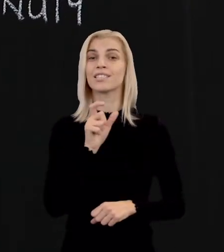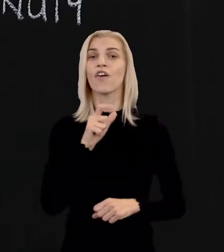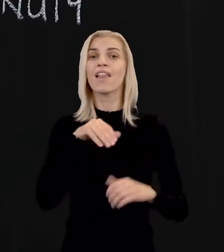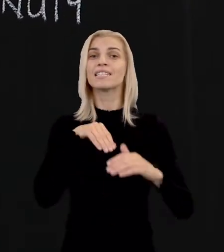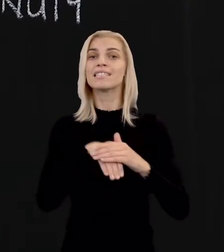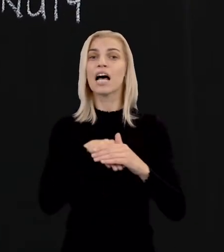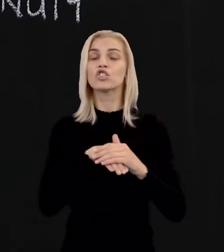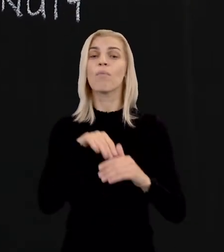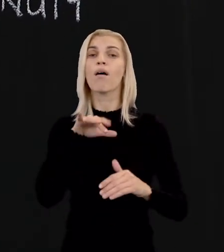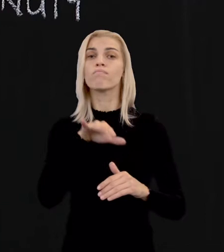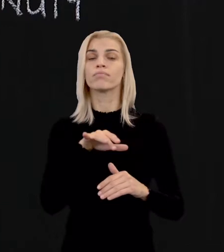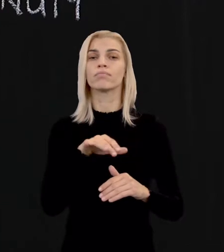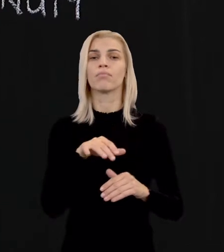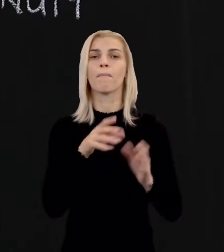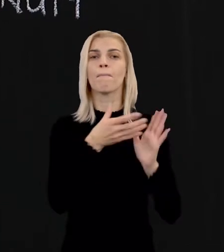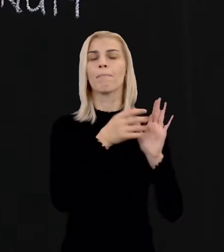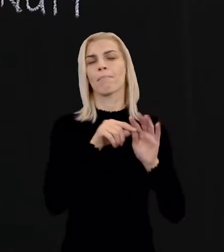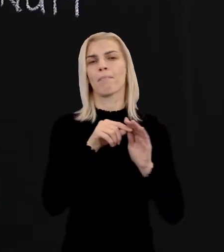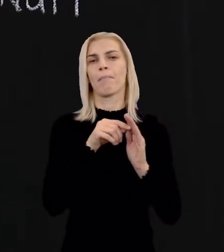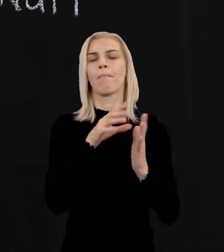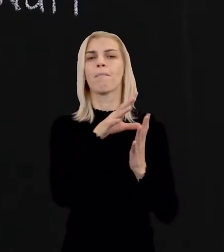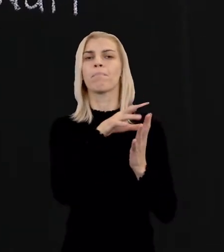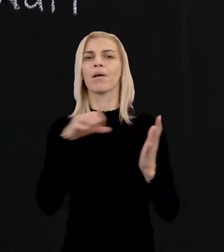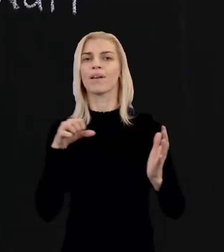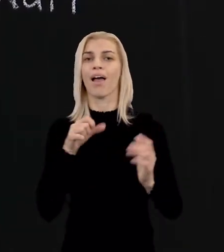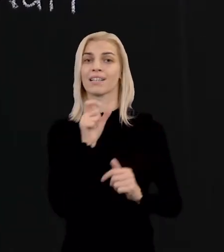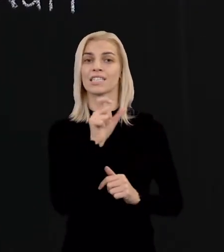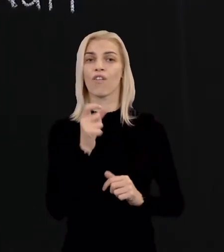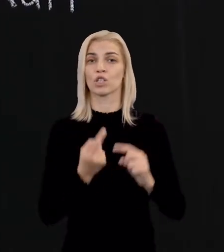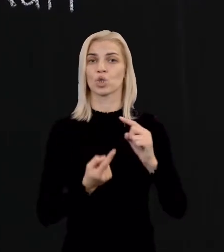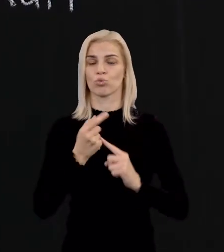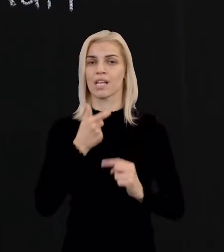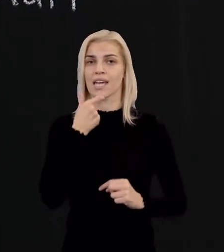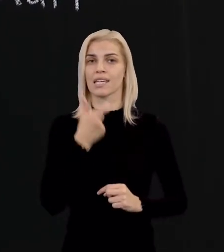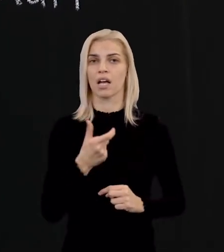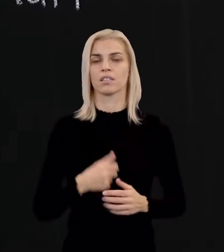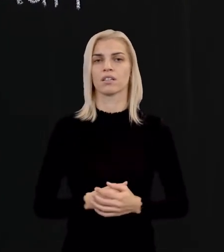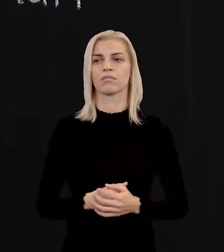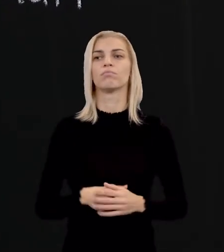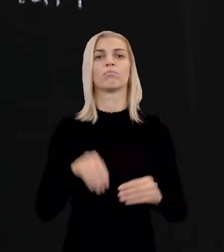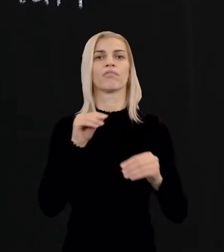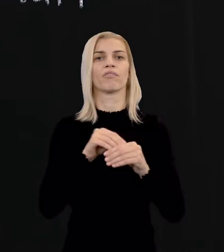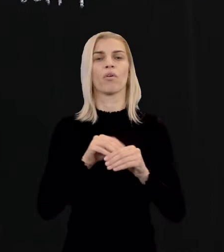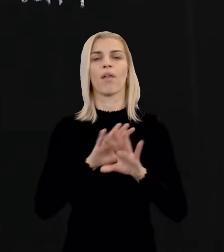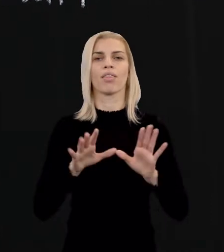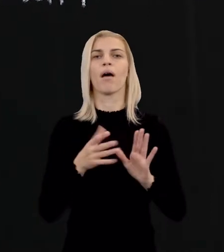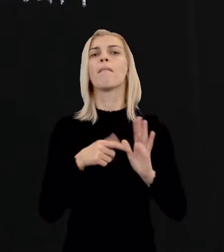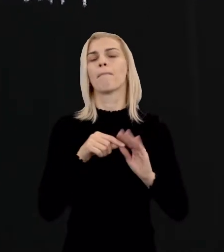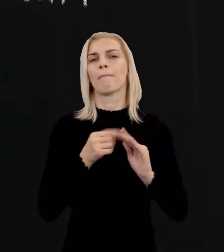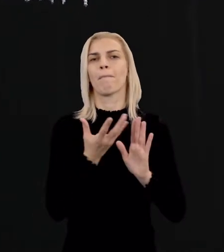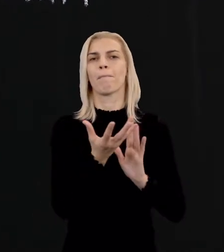obohacujeme aj preberaním slov z cudzých jazykov. A my použijeme len slovo preberanie.